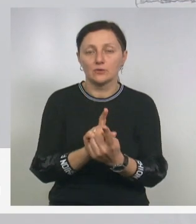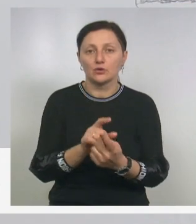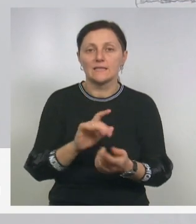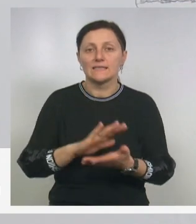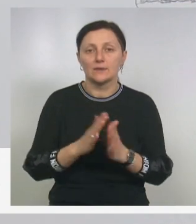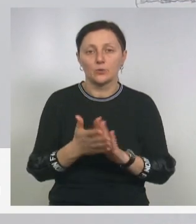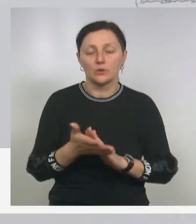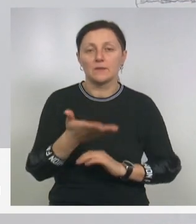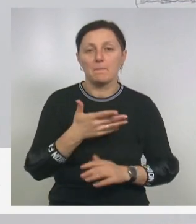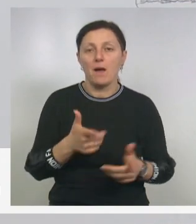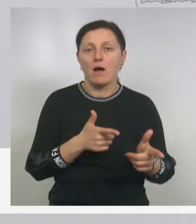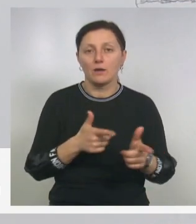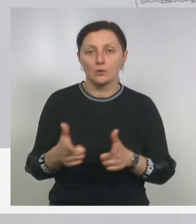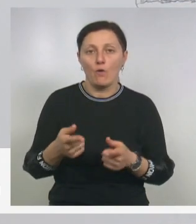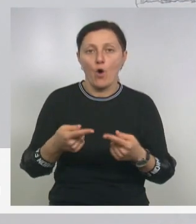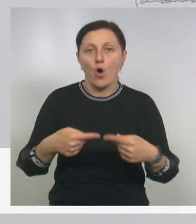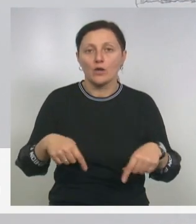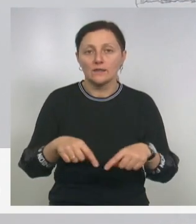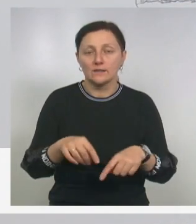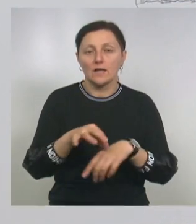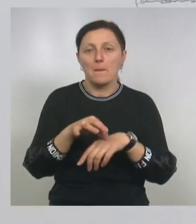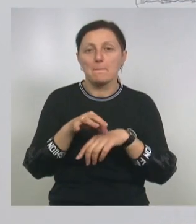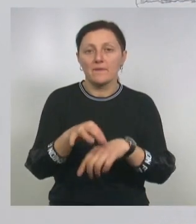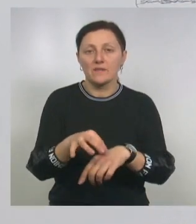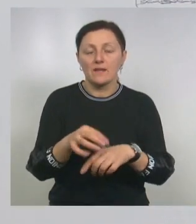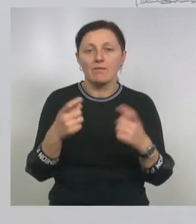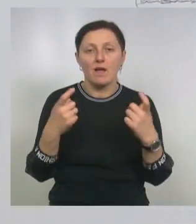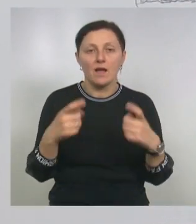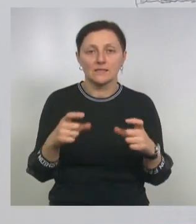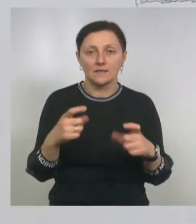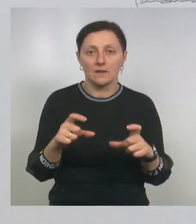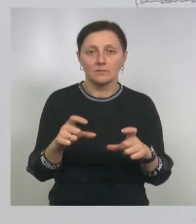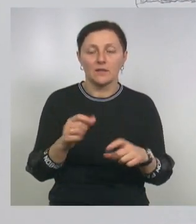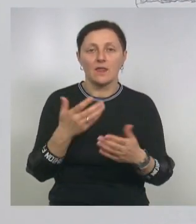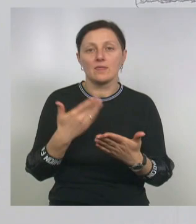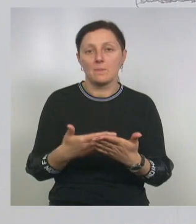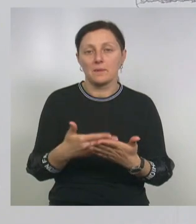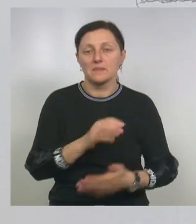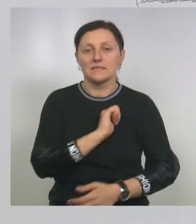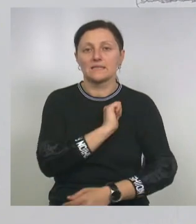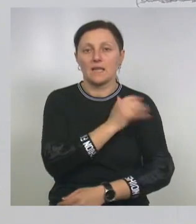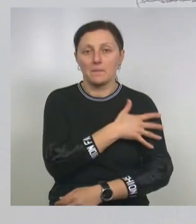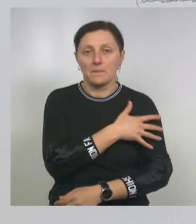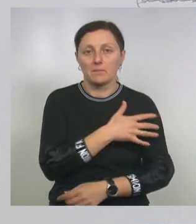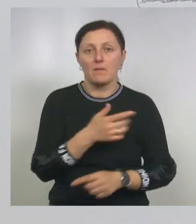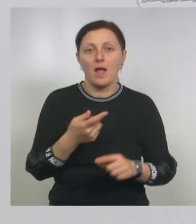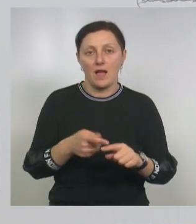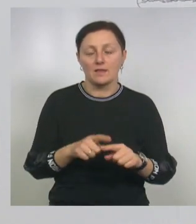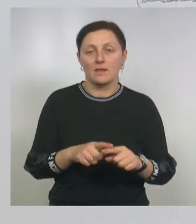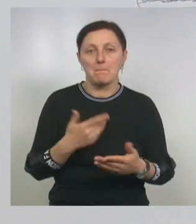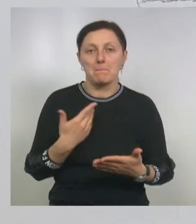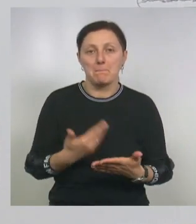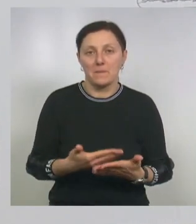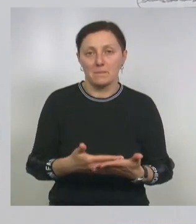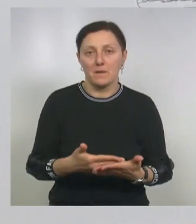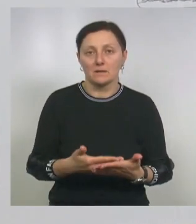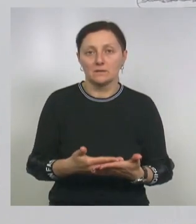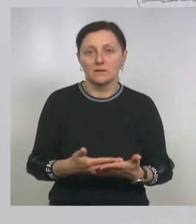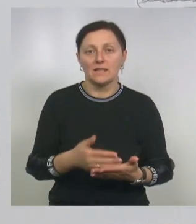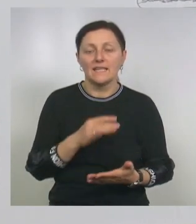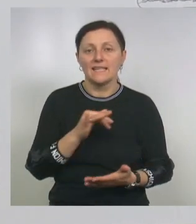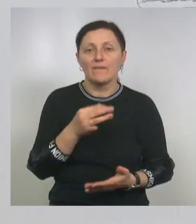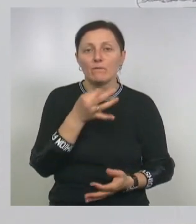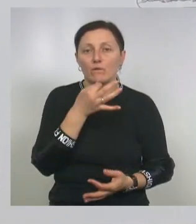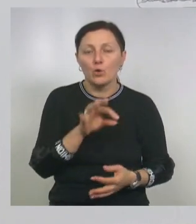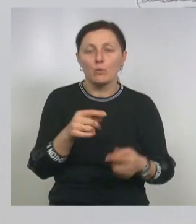готовы организовать сдачу проведения экзамена в Санкт-Петербурге. Это конкретный пример, который я привожу. И в